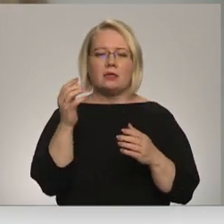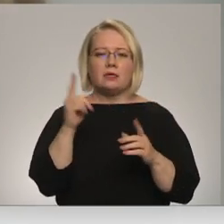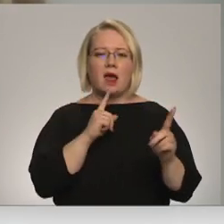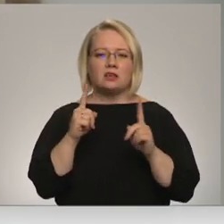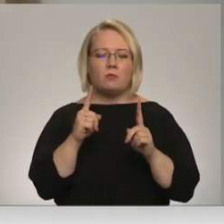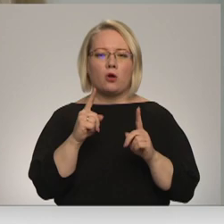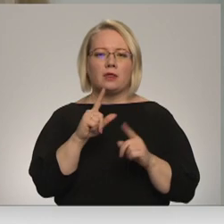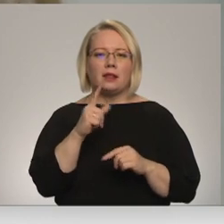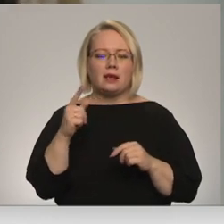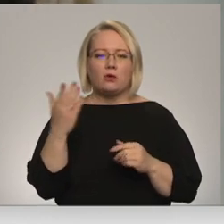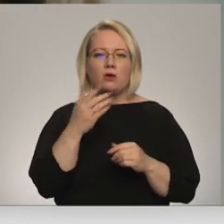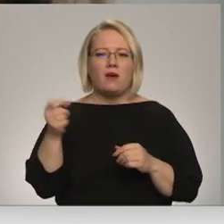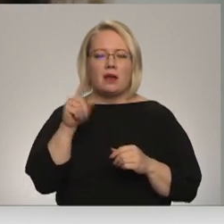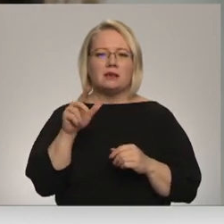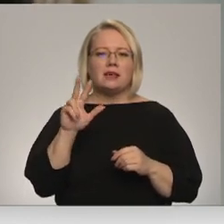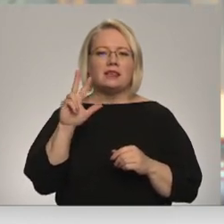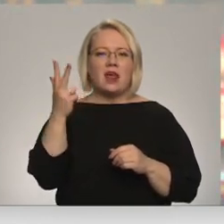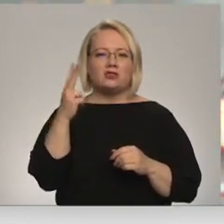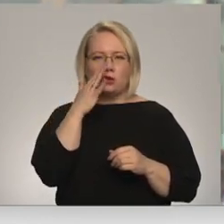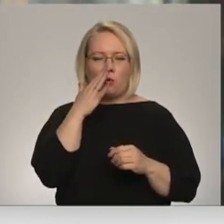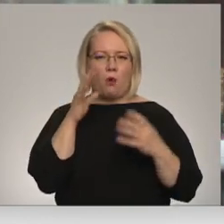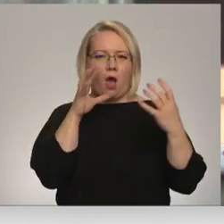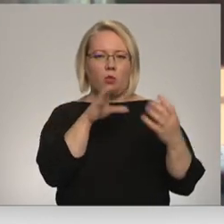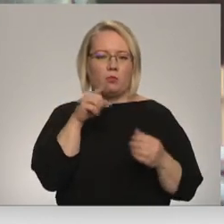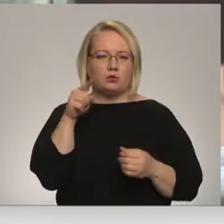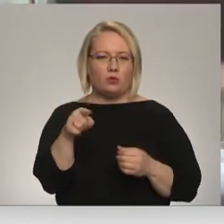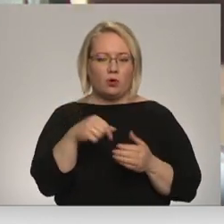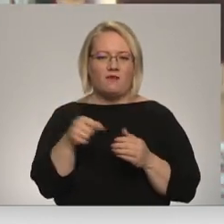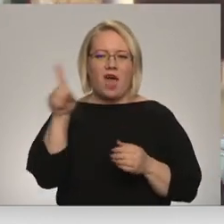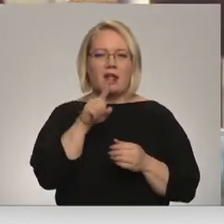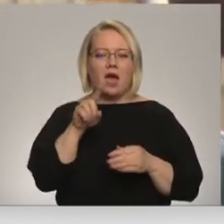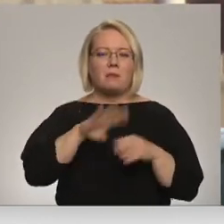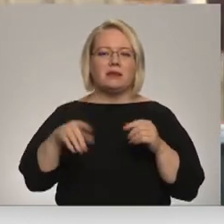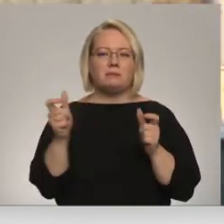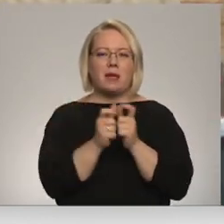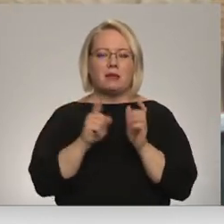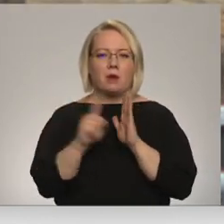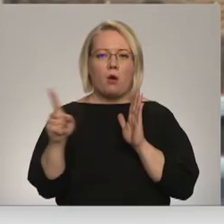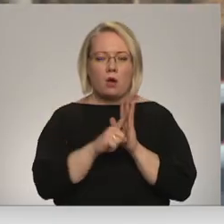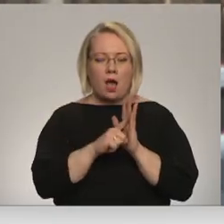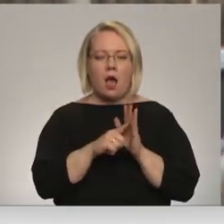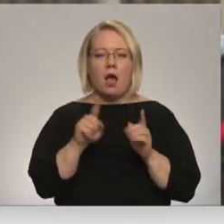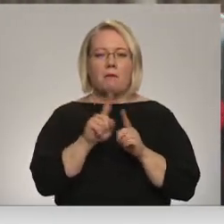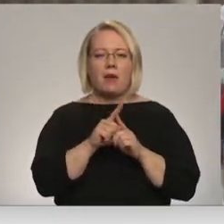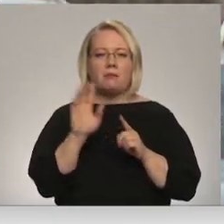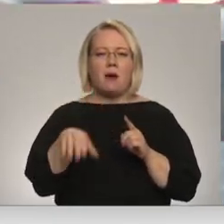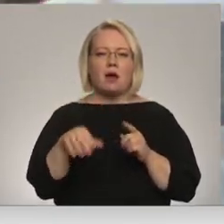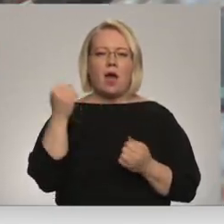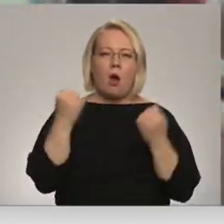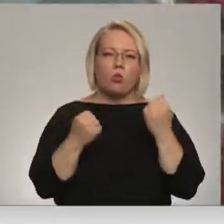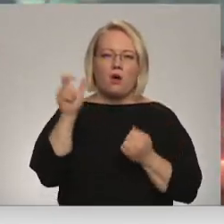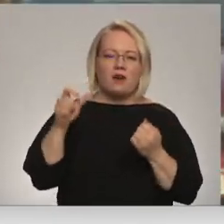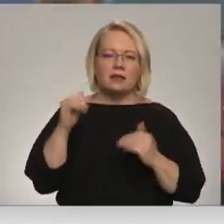kurā ir visvairāk bez biļetnieku. Tas mums ir trešais autobus. Par agresiju, kas vērst pret kontrolieriem vai vadītājiem, stats tika nav apkopota.